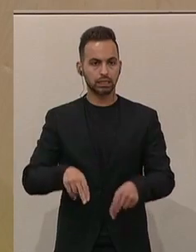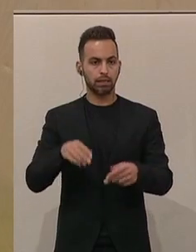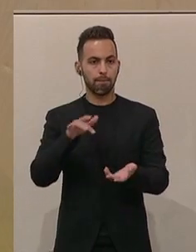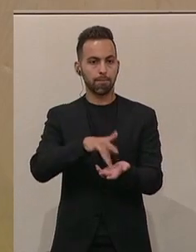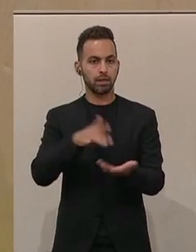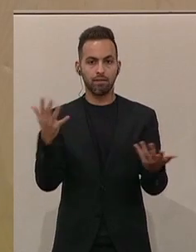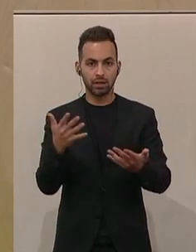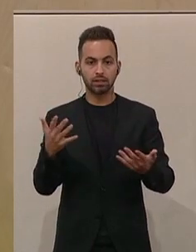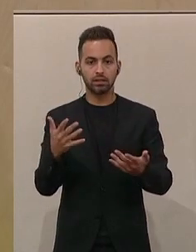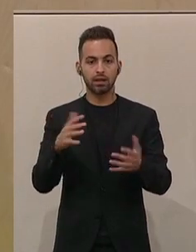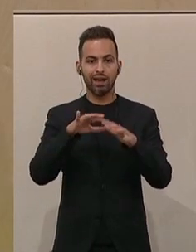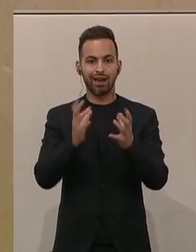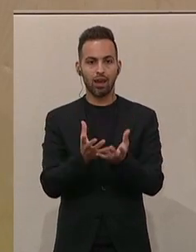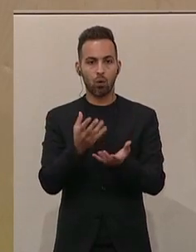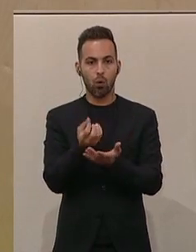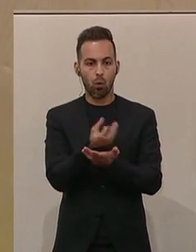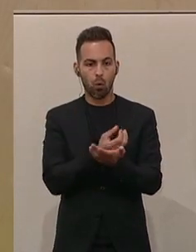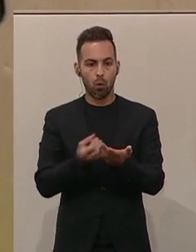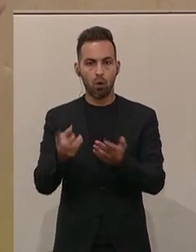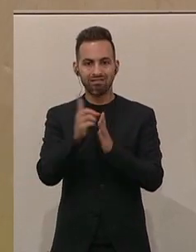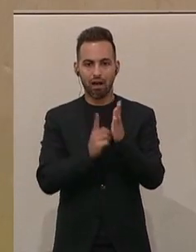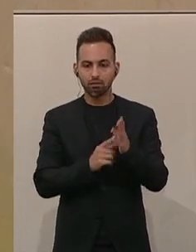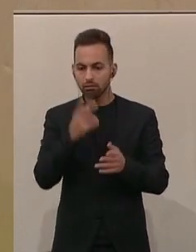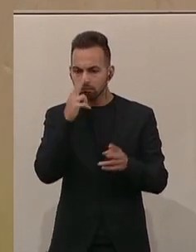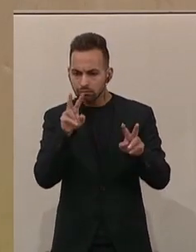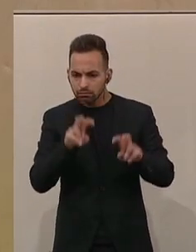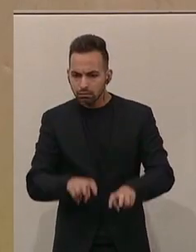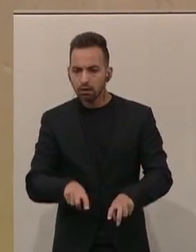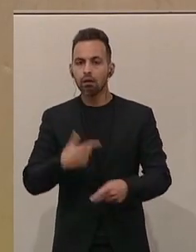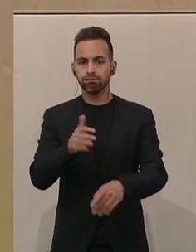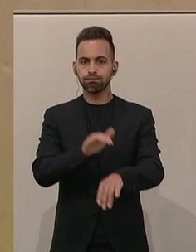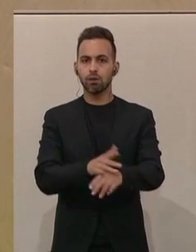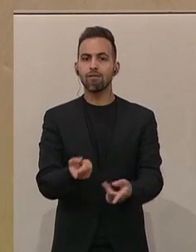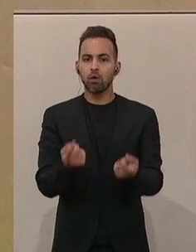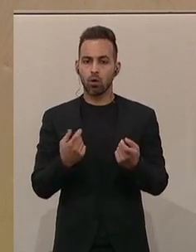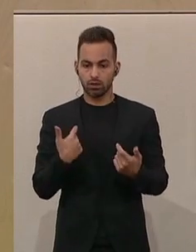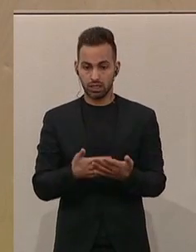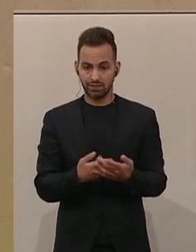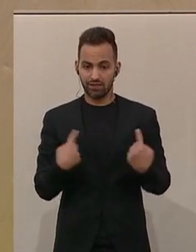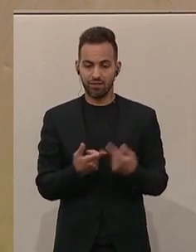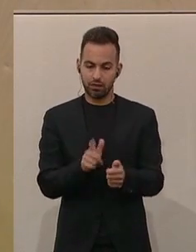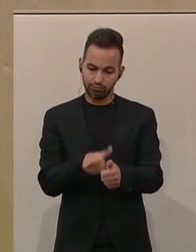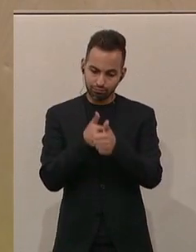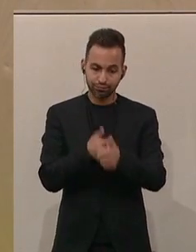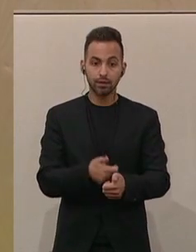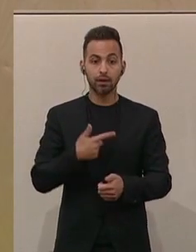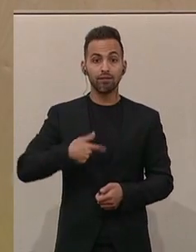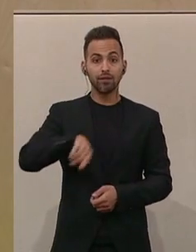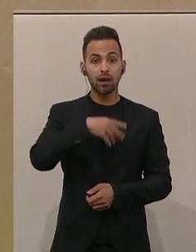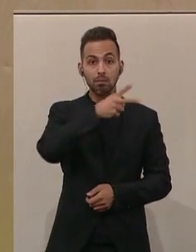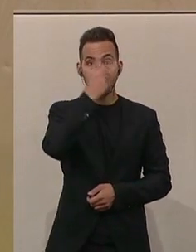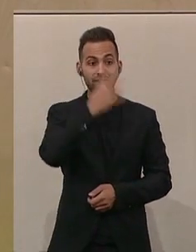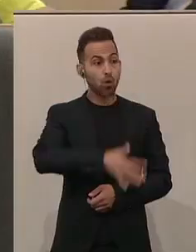die Daten, Geodaten zu erfassen und nachzuforschen, woher kommt. Das ist das, was wir machen. Wir nehmen die Sorgen der